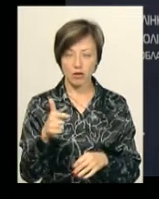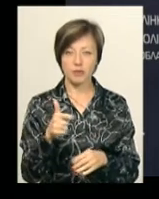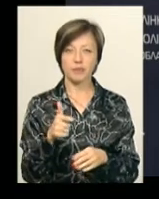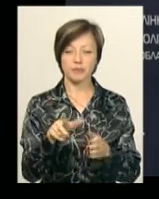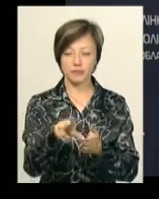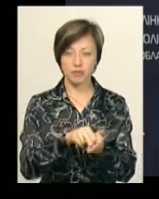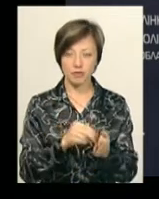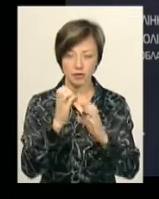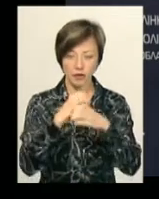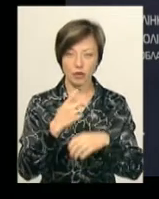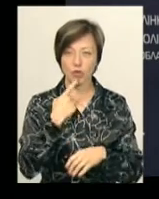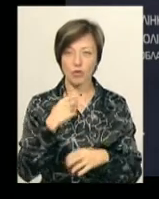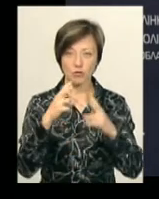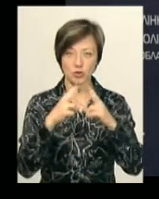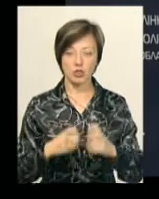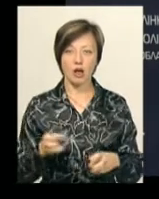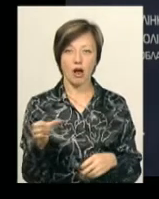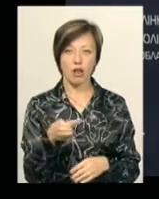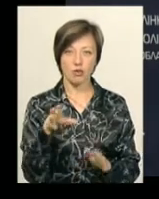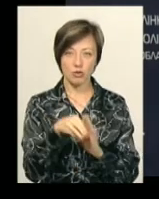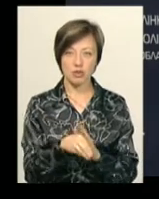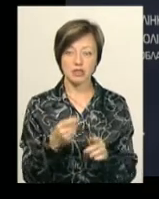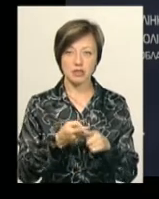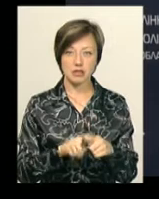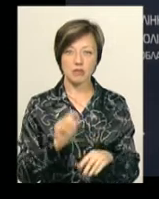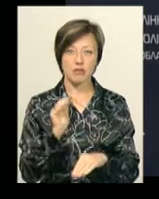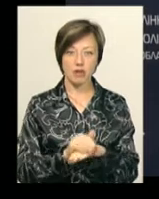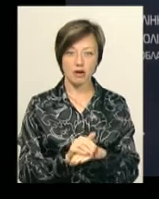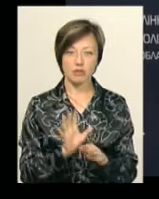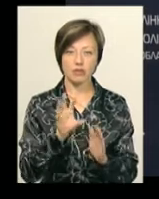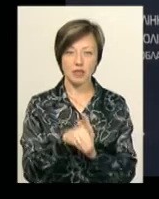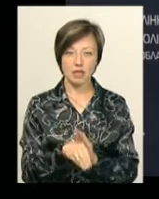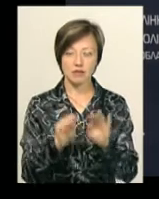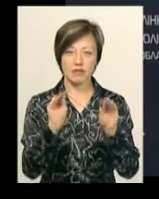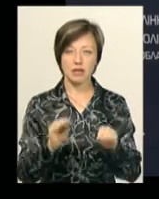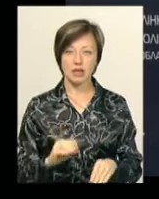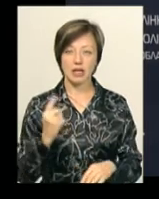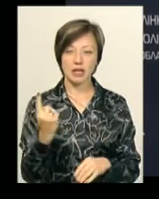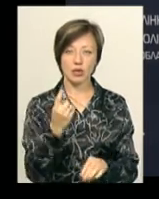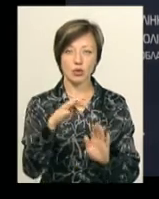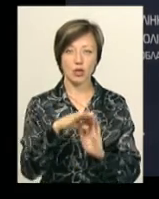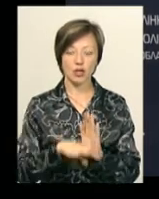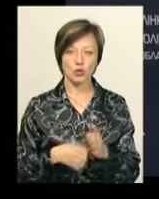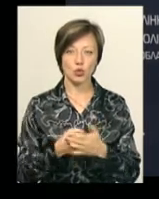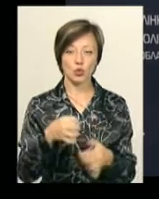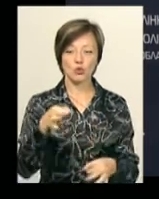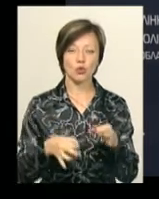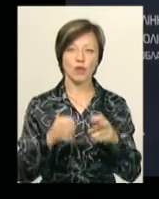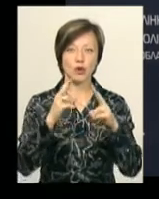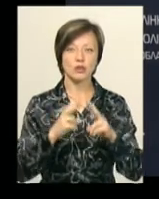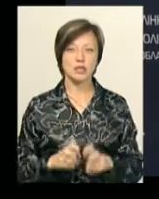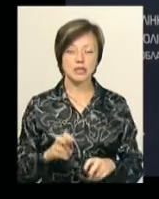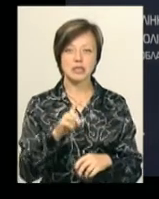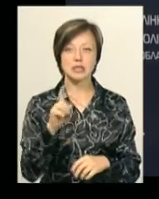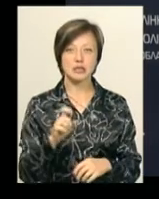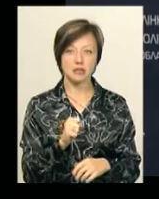для подальшого дослідження на алкоголь. За даним фактом, внесено відомості до Єдиного реєстру досудових розслідувань за